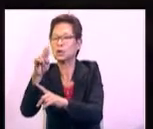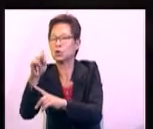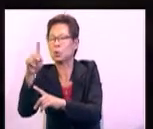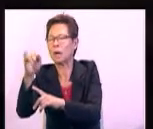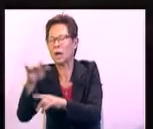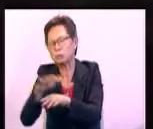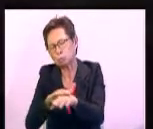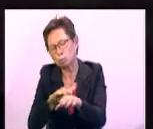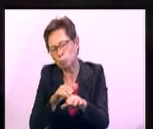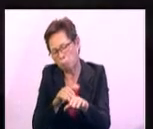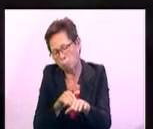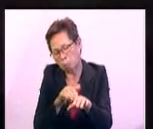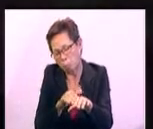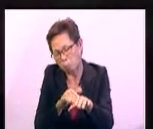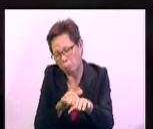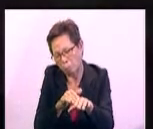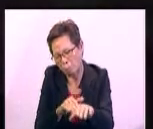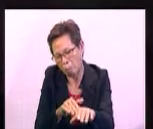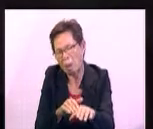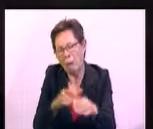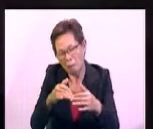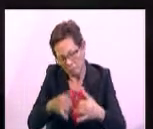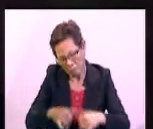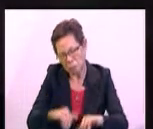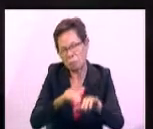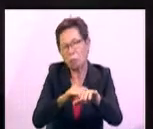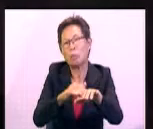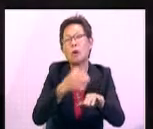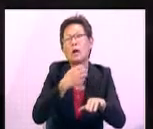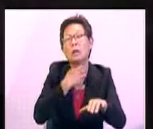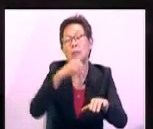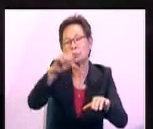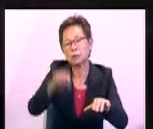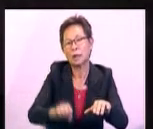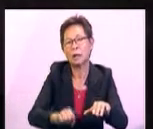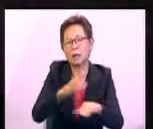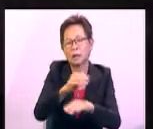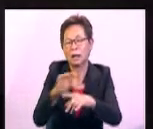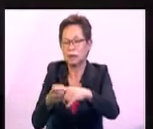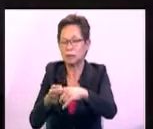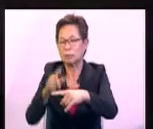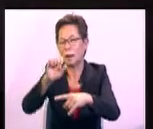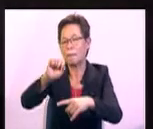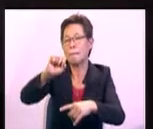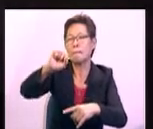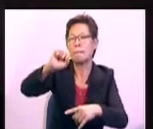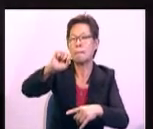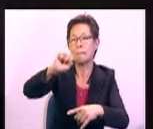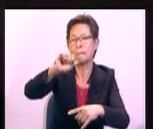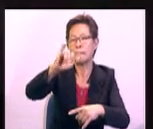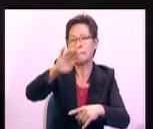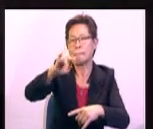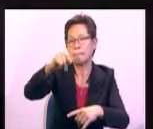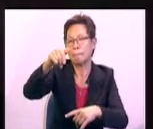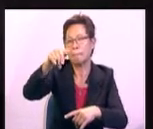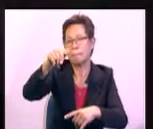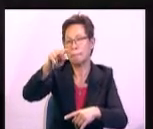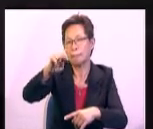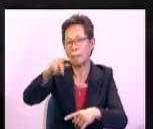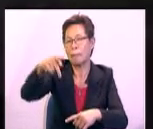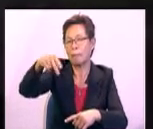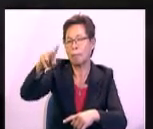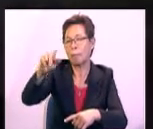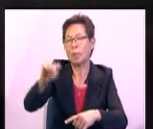lain juga, trafik dilaporkan masih perlahan dari Ipoh Selatan ke Hentian Sebelah Simpang Pulai dan selepas Koping ke Kawasan